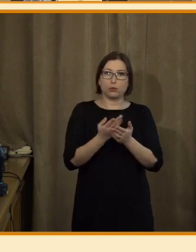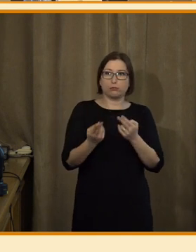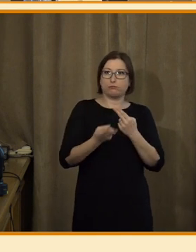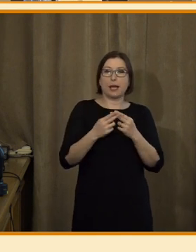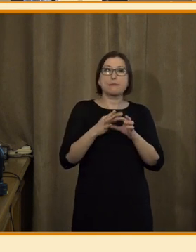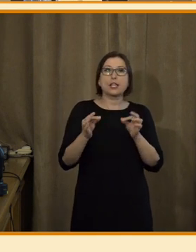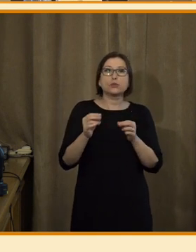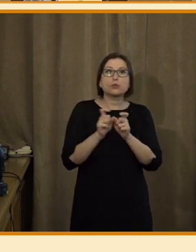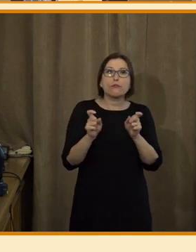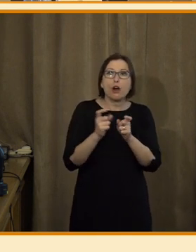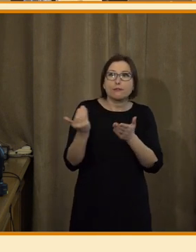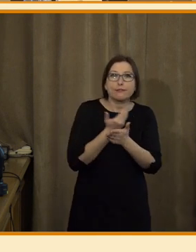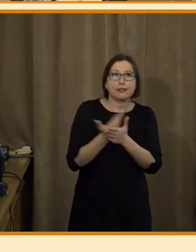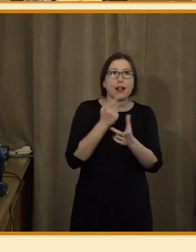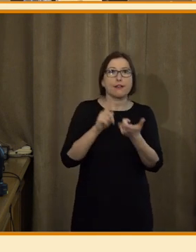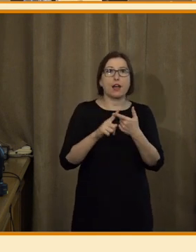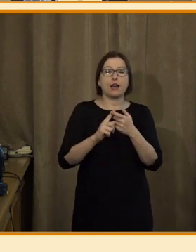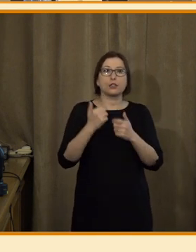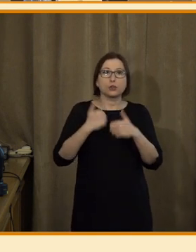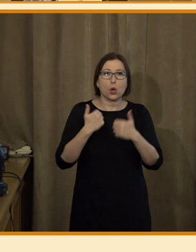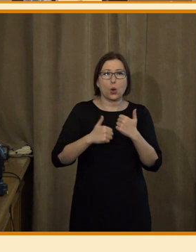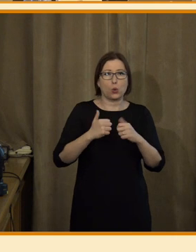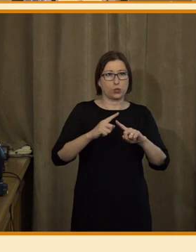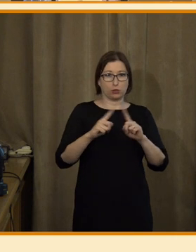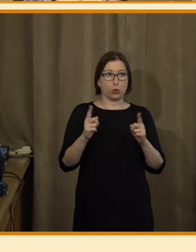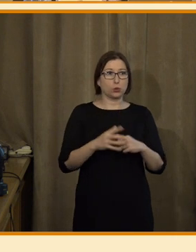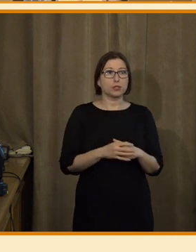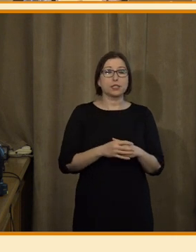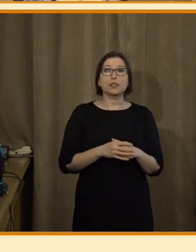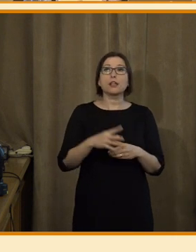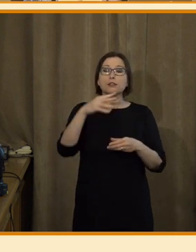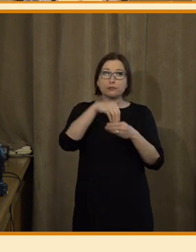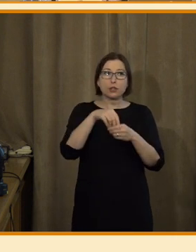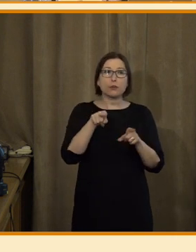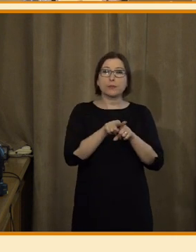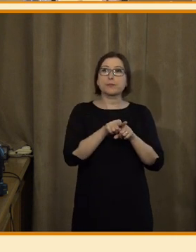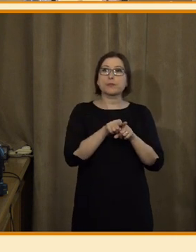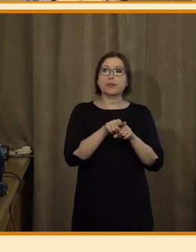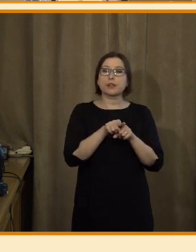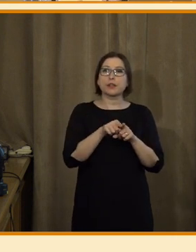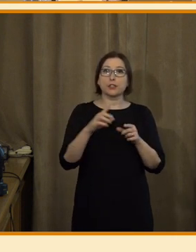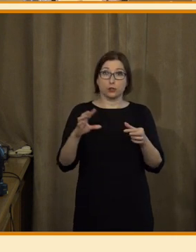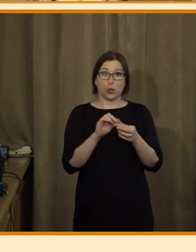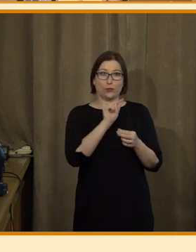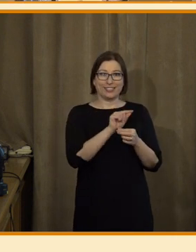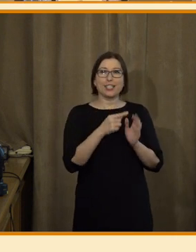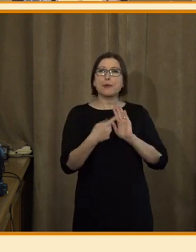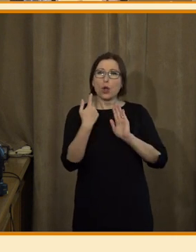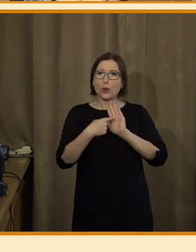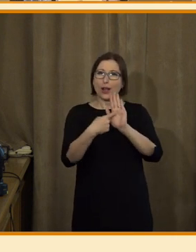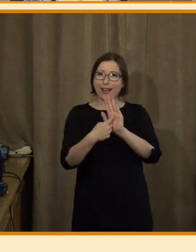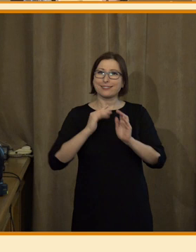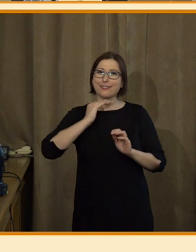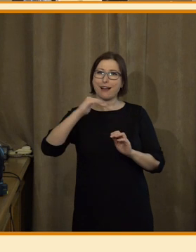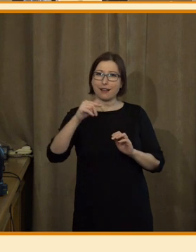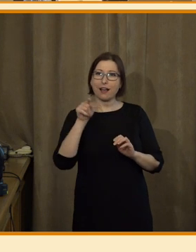bezdůvodné obohacení, nekalou soutěž a podobně. No a když jsme tady viděli ty ukázky hlasu, tak